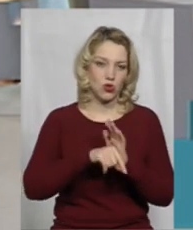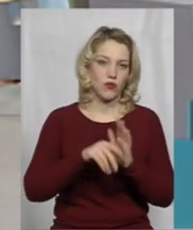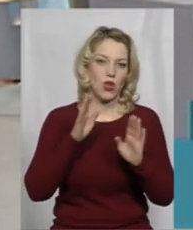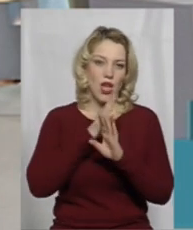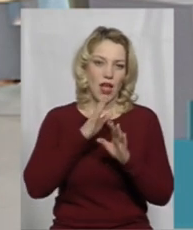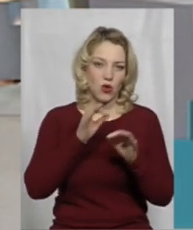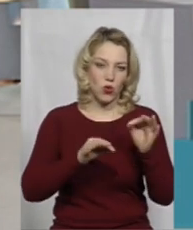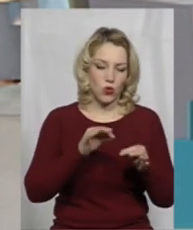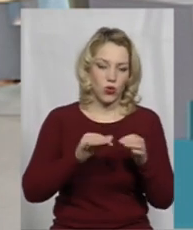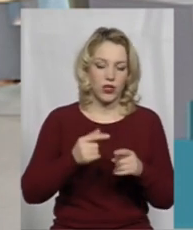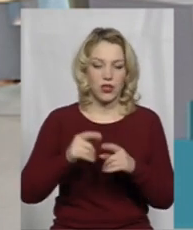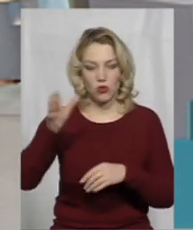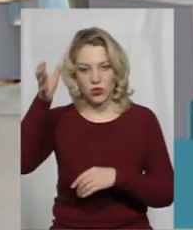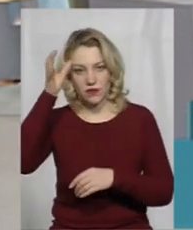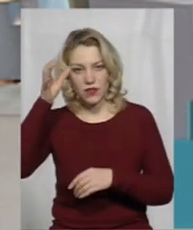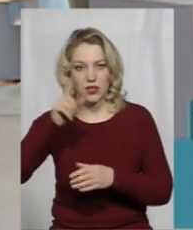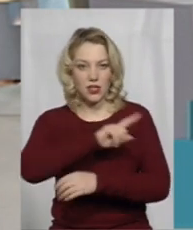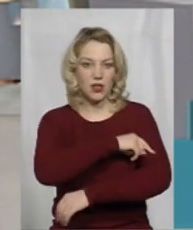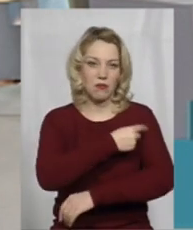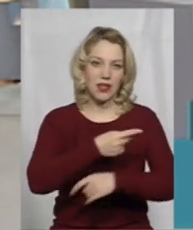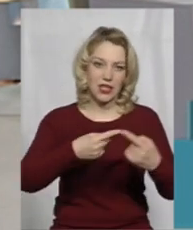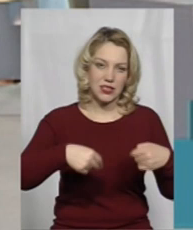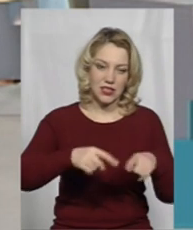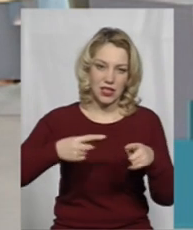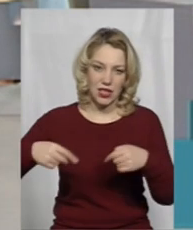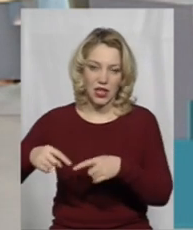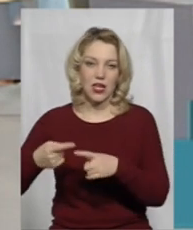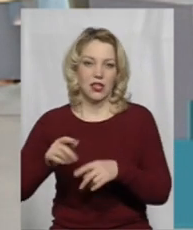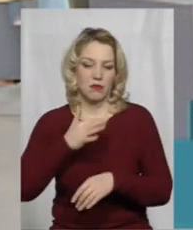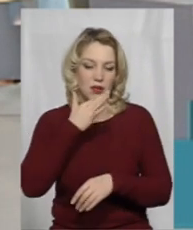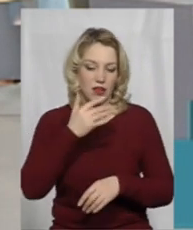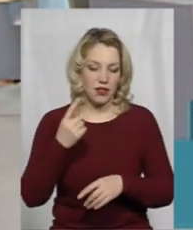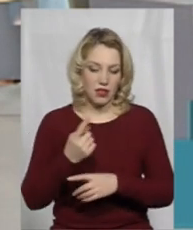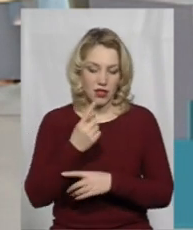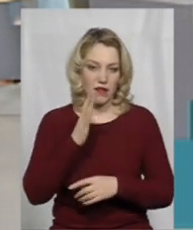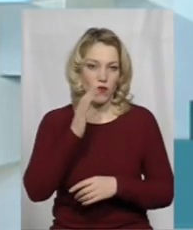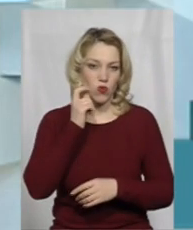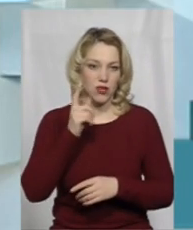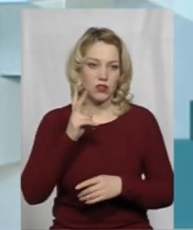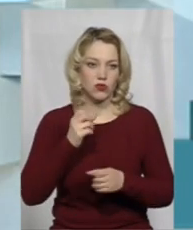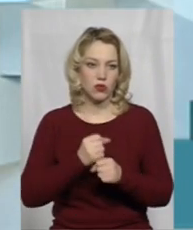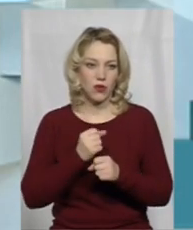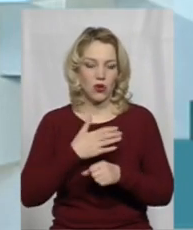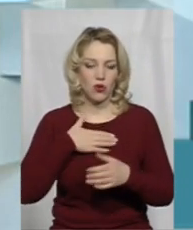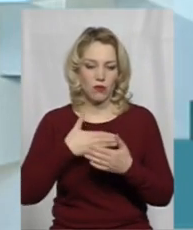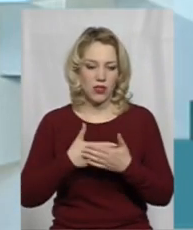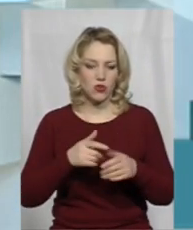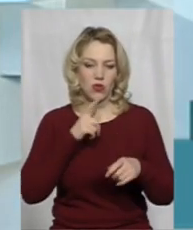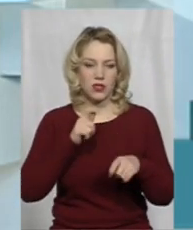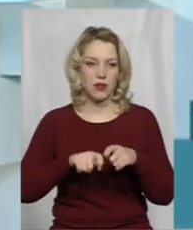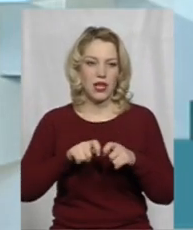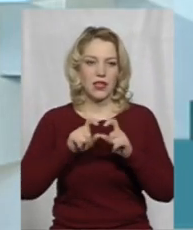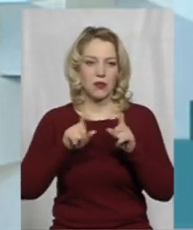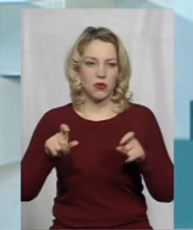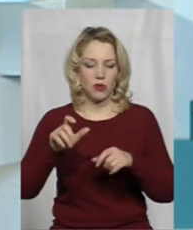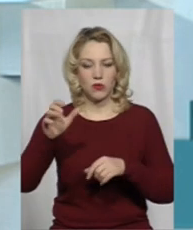стосовно освіти, і стосовно медицини. Ми єдині в Україні, які зробили громадську експертизу Департаменту